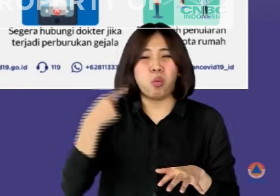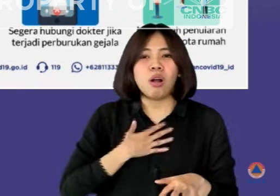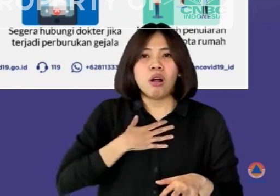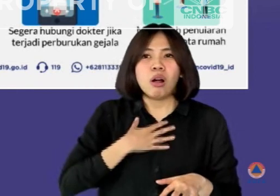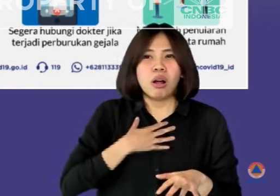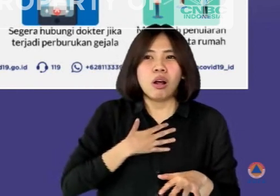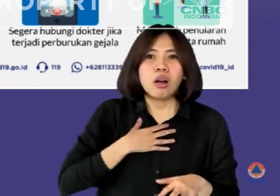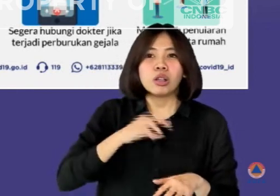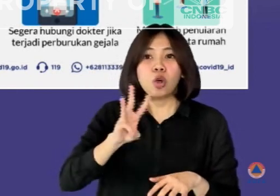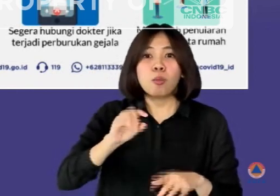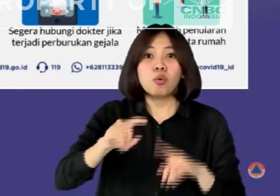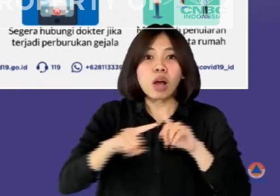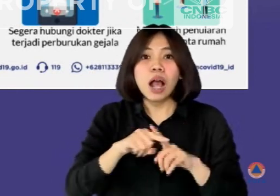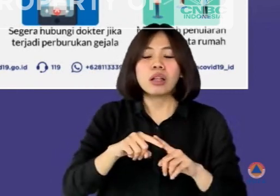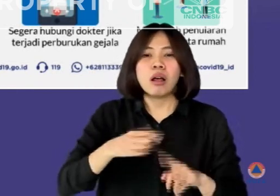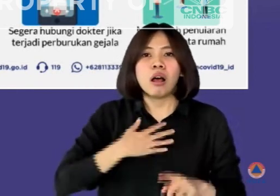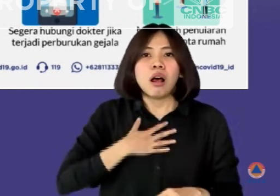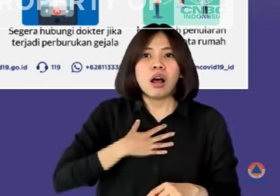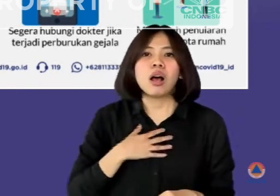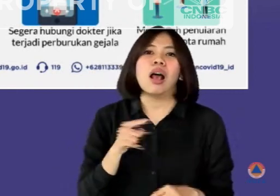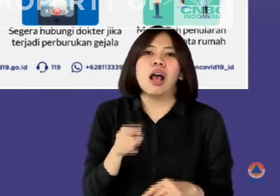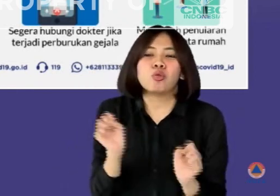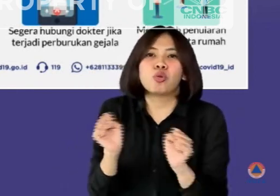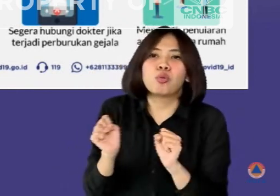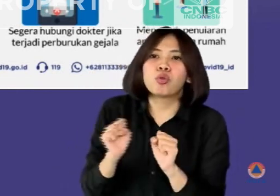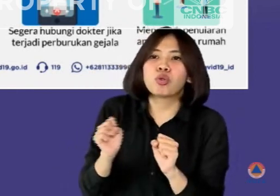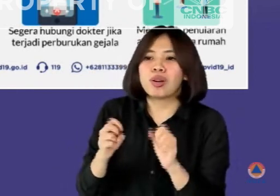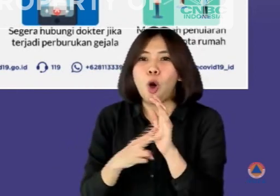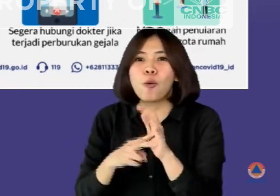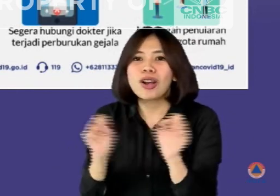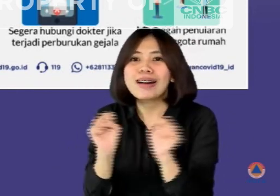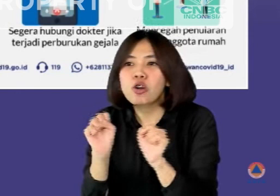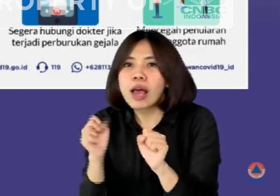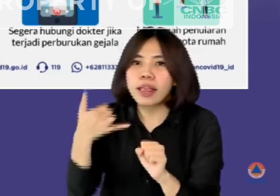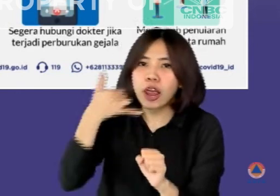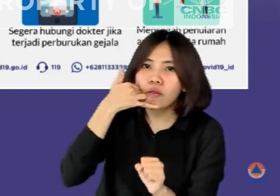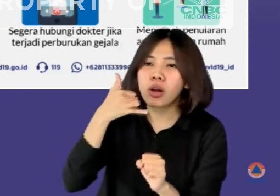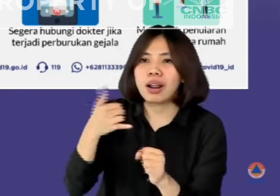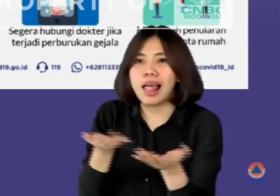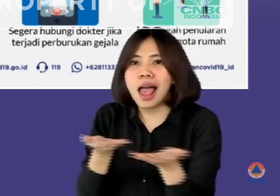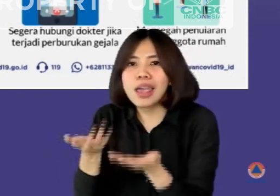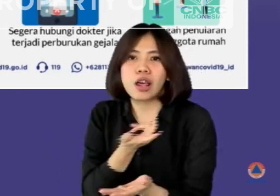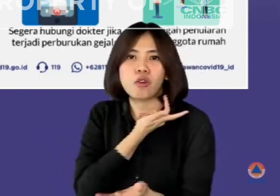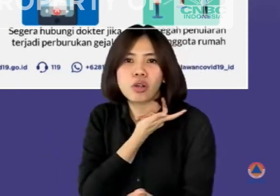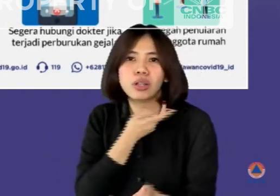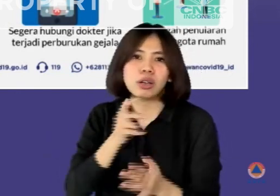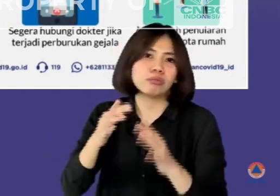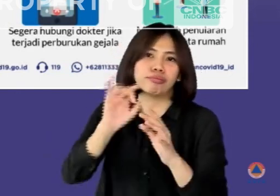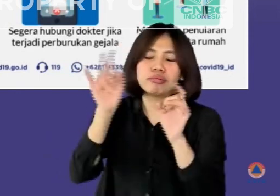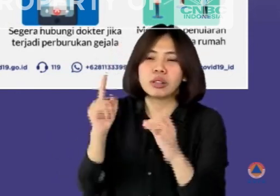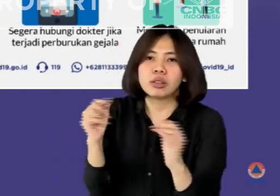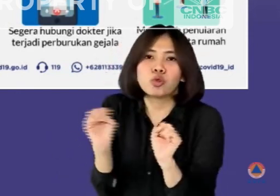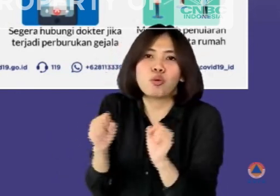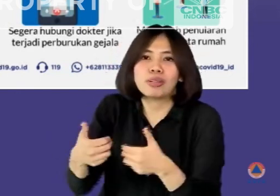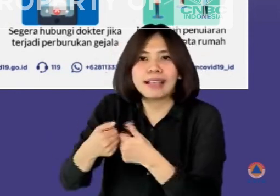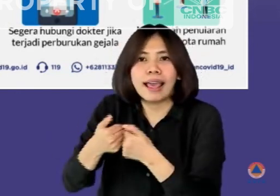lebih dari 30 kali per menit, maka segera hubungi nomor darurat dan layanan dokter atau petugas puskesmas setempat.